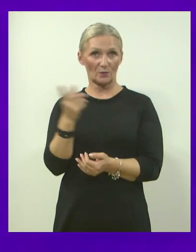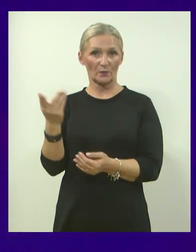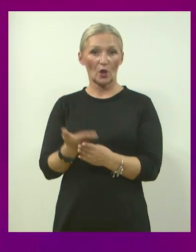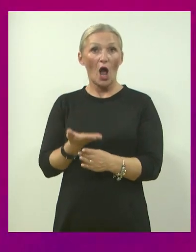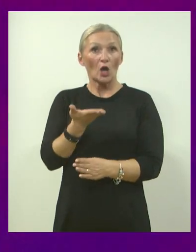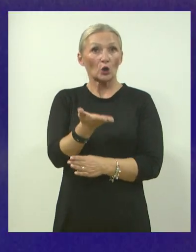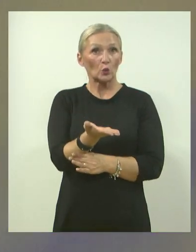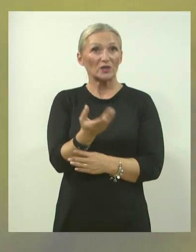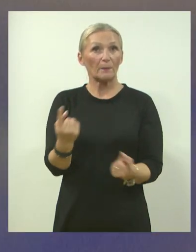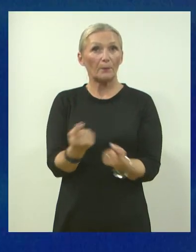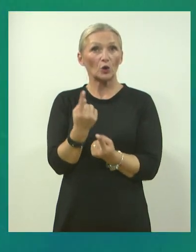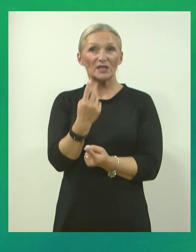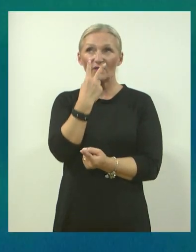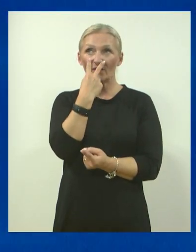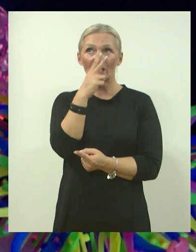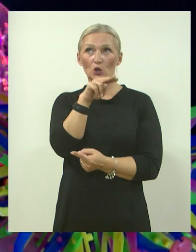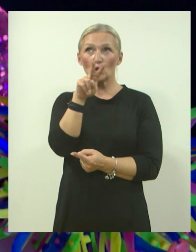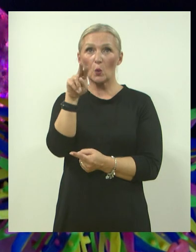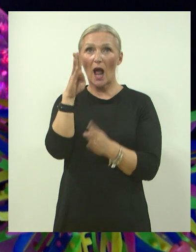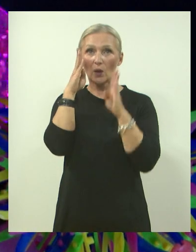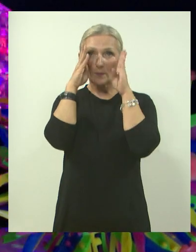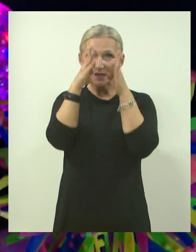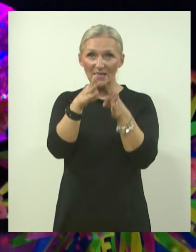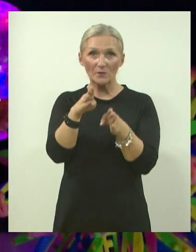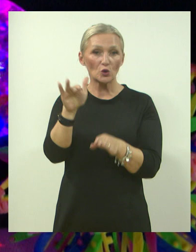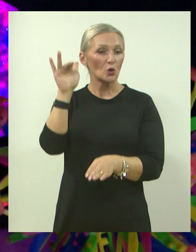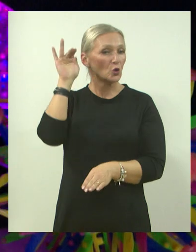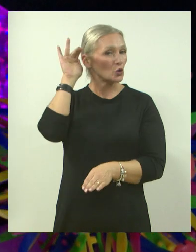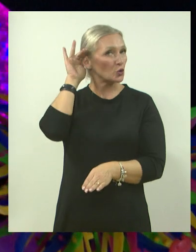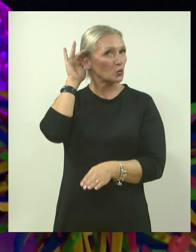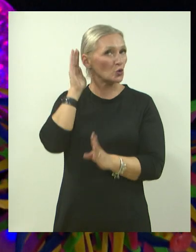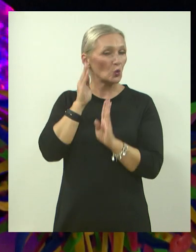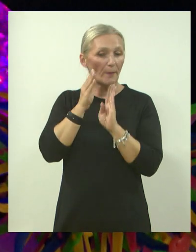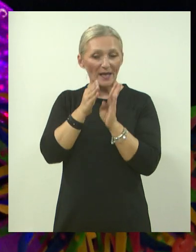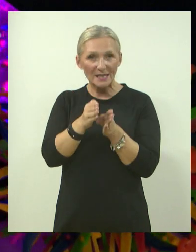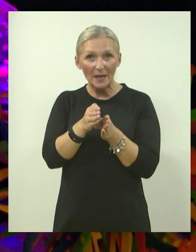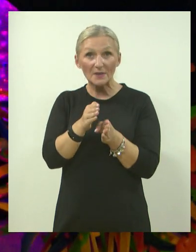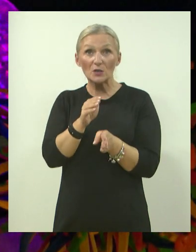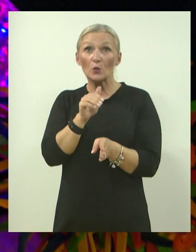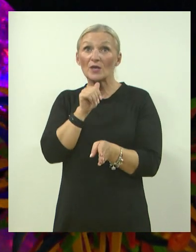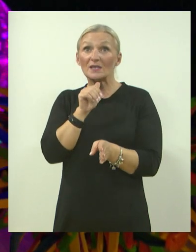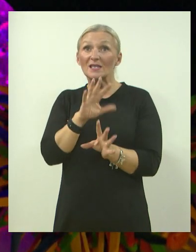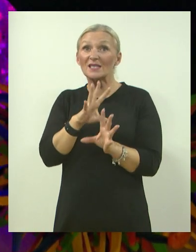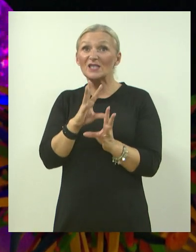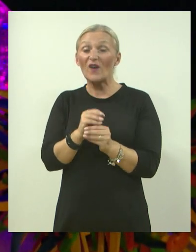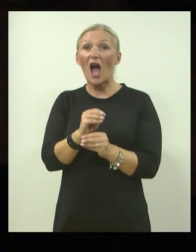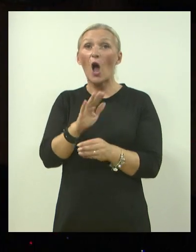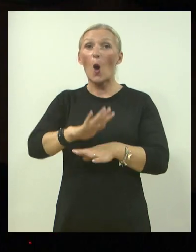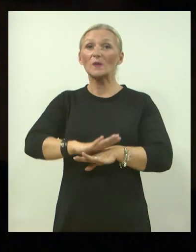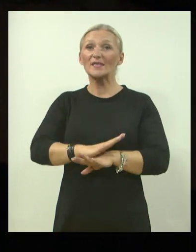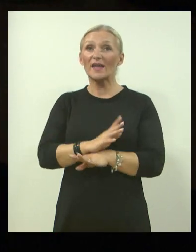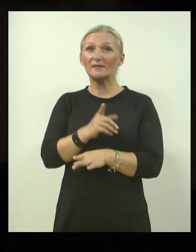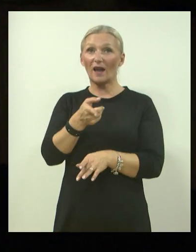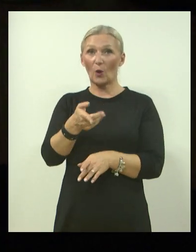poticaje za vizualnu percepciju, za slušnu percepciju, znači u stvari za sva osjetila kod djece.